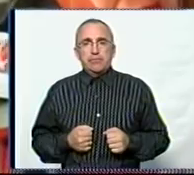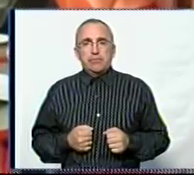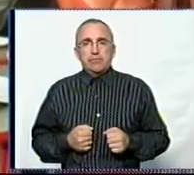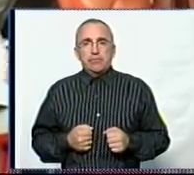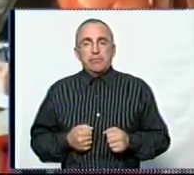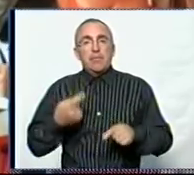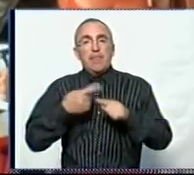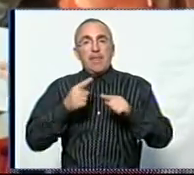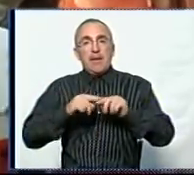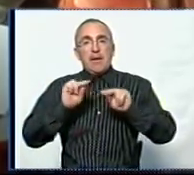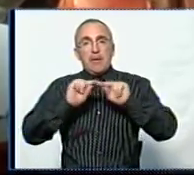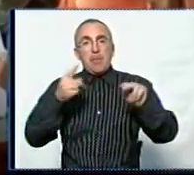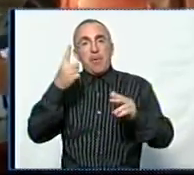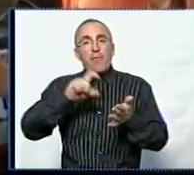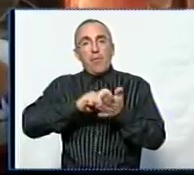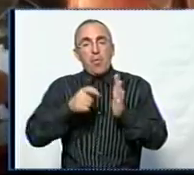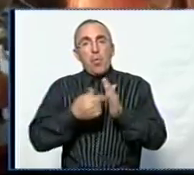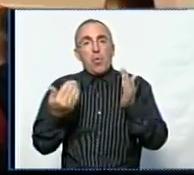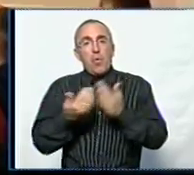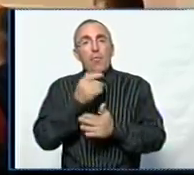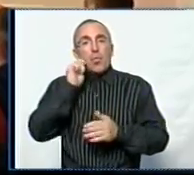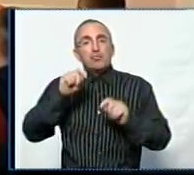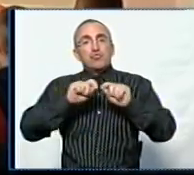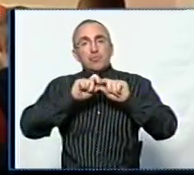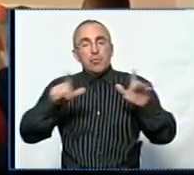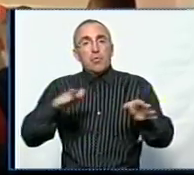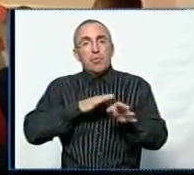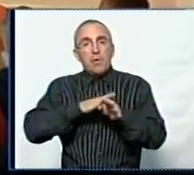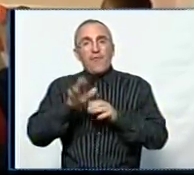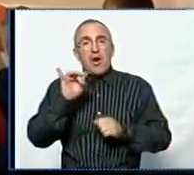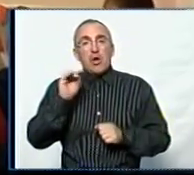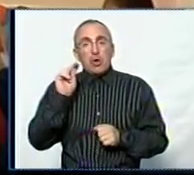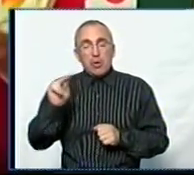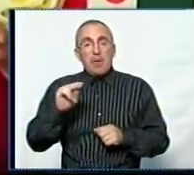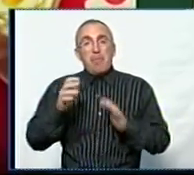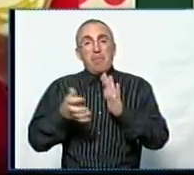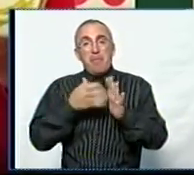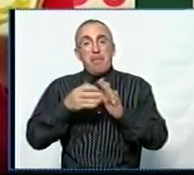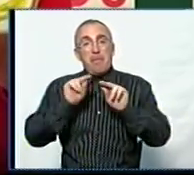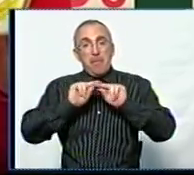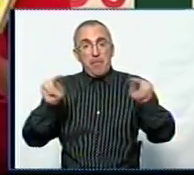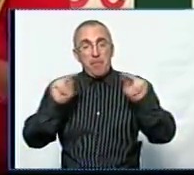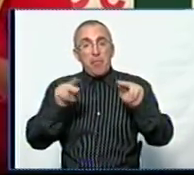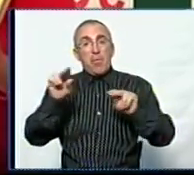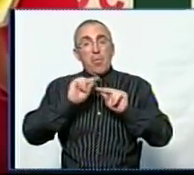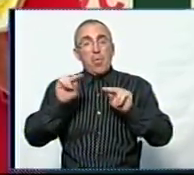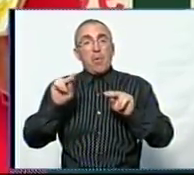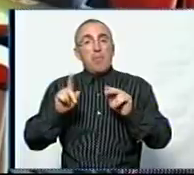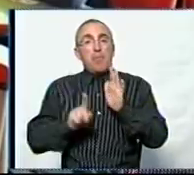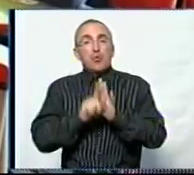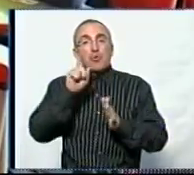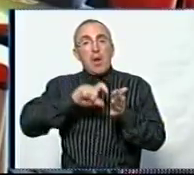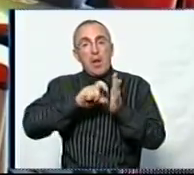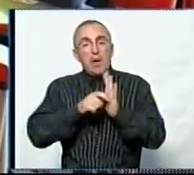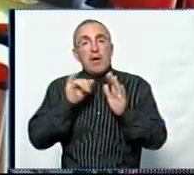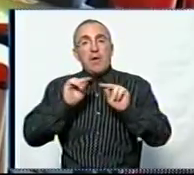Це заняття у першому класі нової української школи проводить Лідія Фаринич. Через брак педагогів вона працює вчителем початкових класів